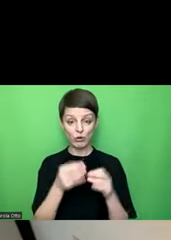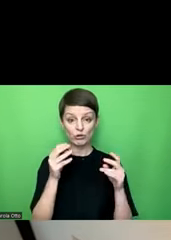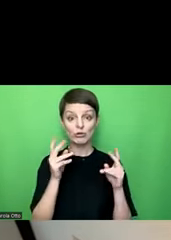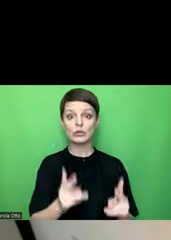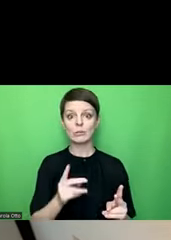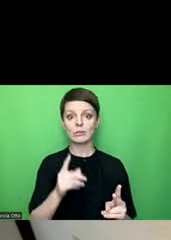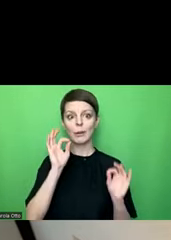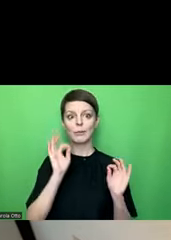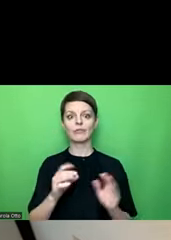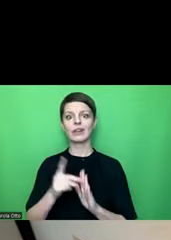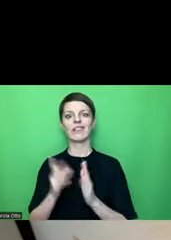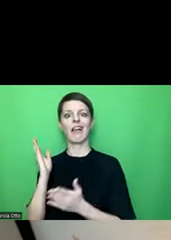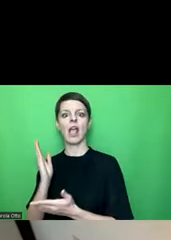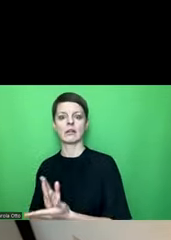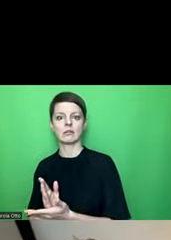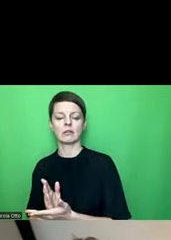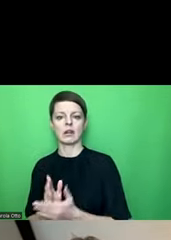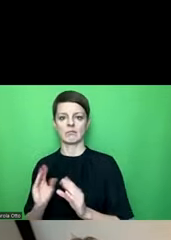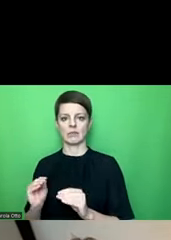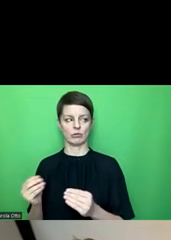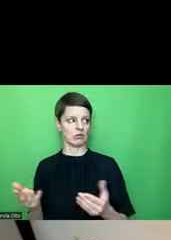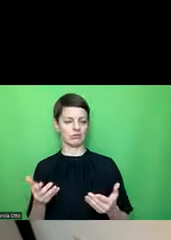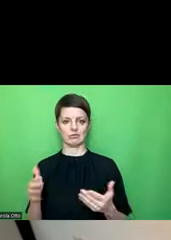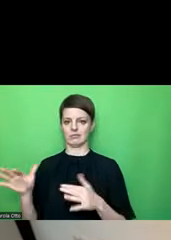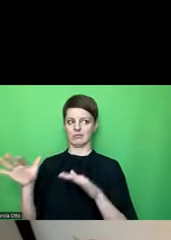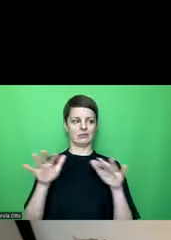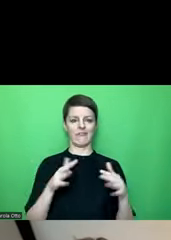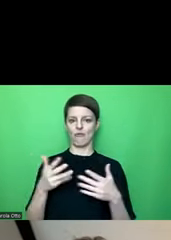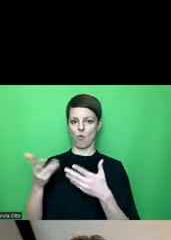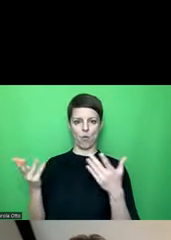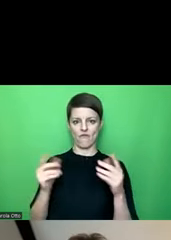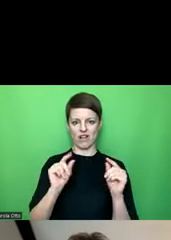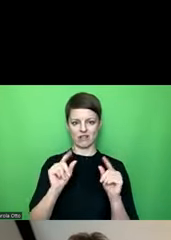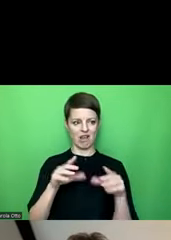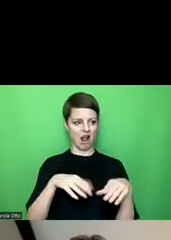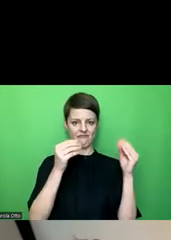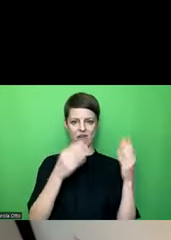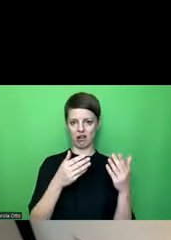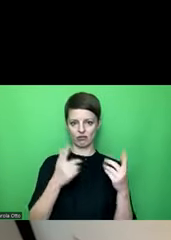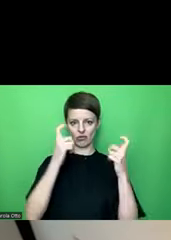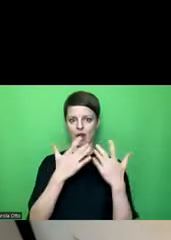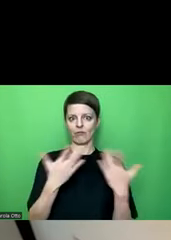Datei ist, dann hat eventuell der Benutzer ein Problem, erst mal sich zurechtzufinden, wo denn der Anfang ist.